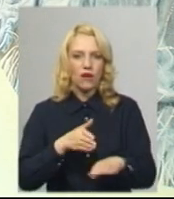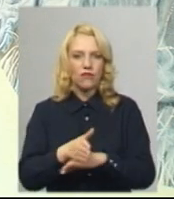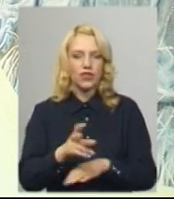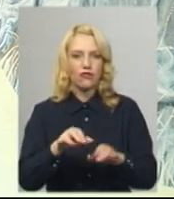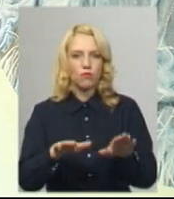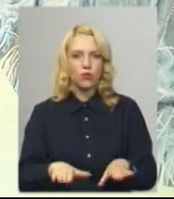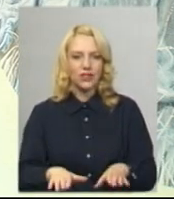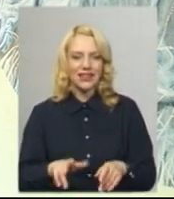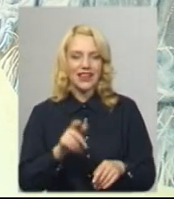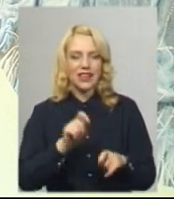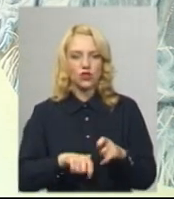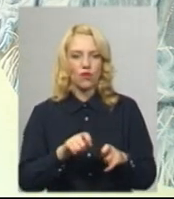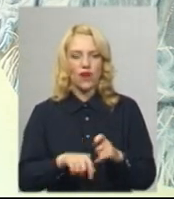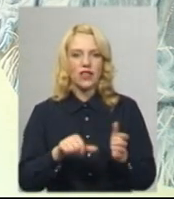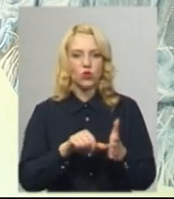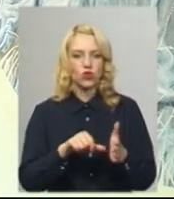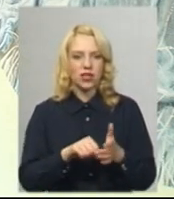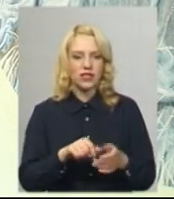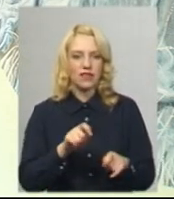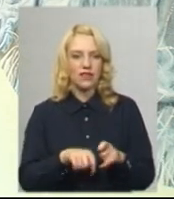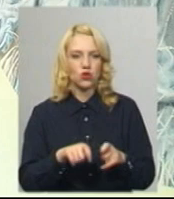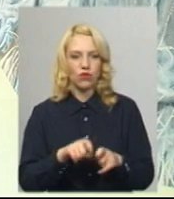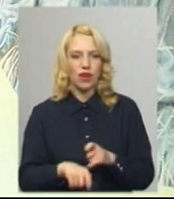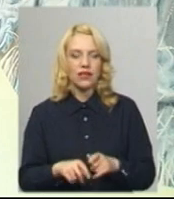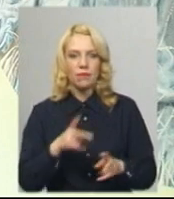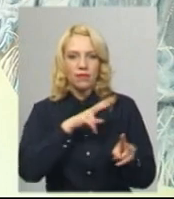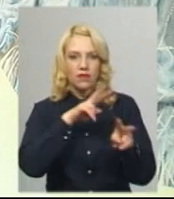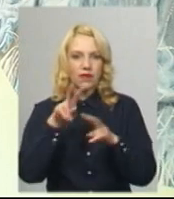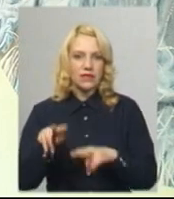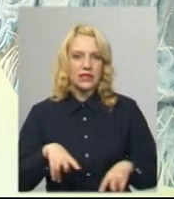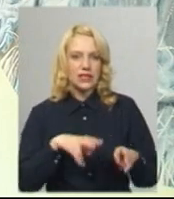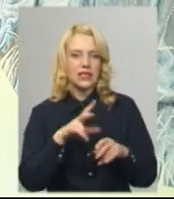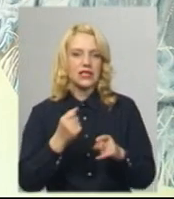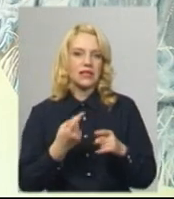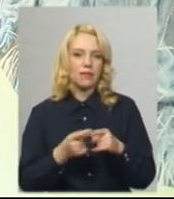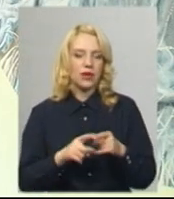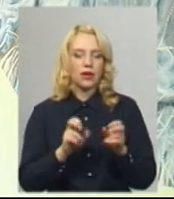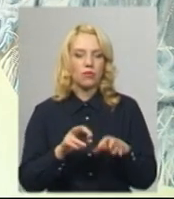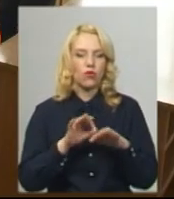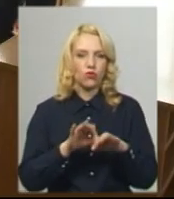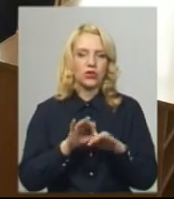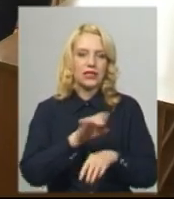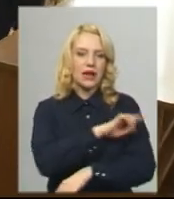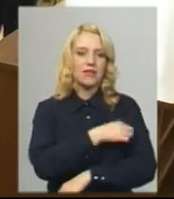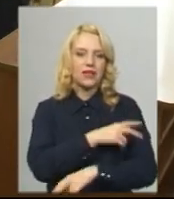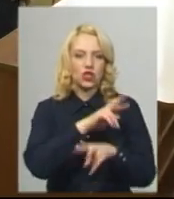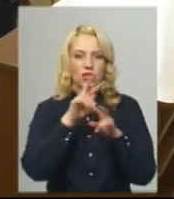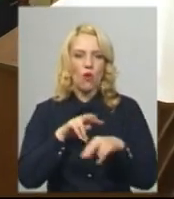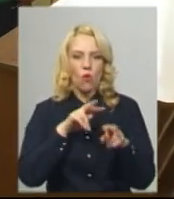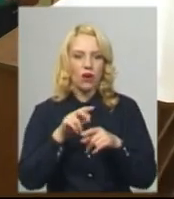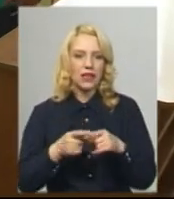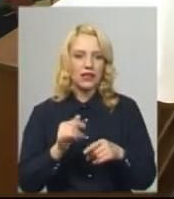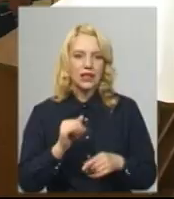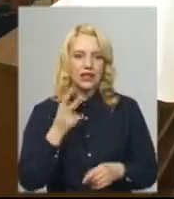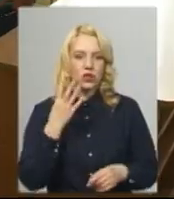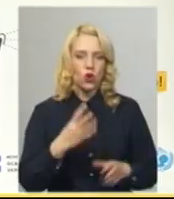тестування, учасників тестування, дивиться на те, як проходить медичний огляд. На Хмельниччині діятиме